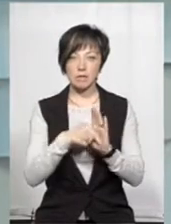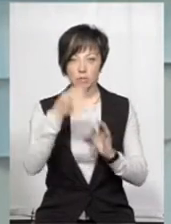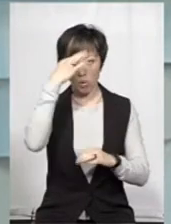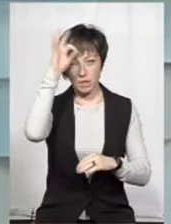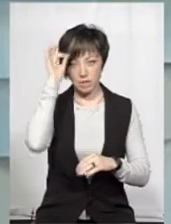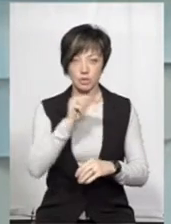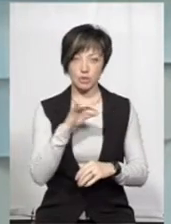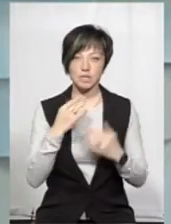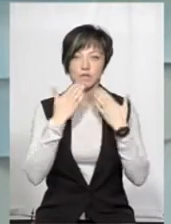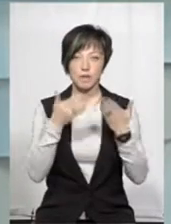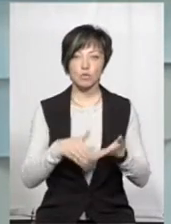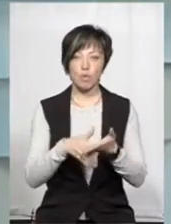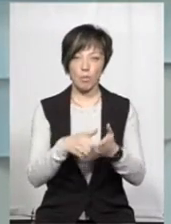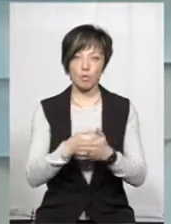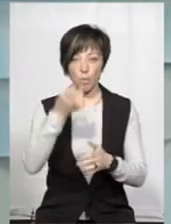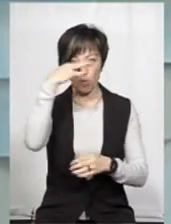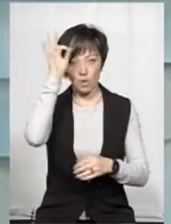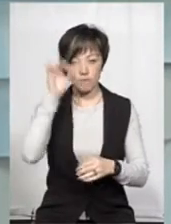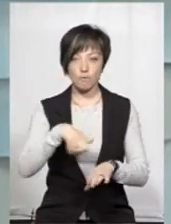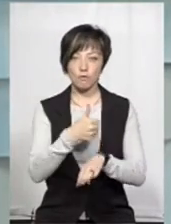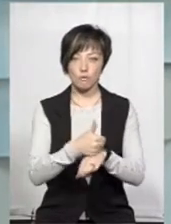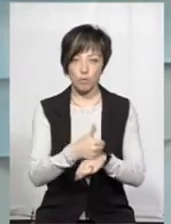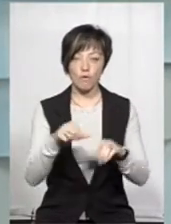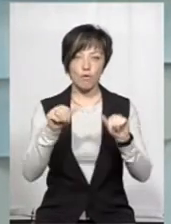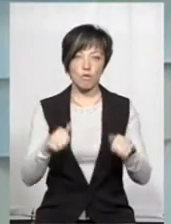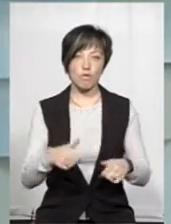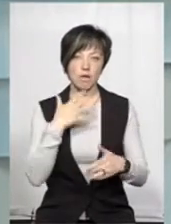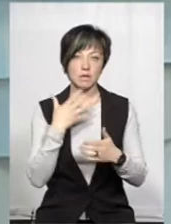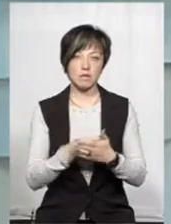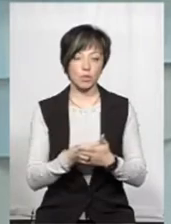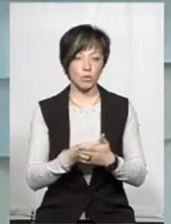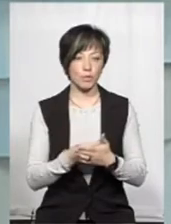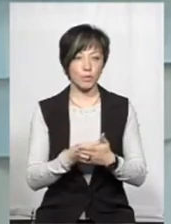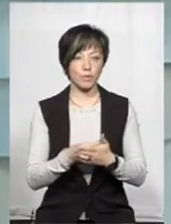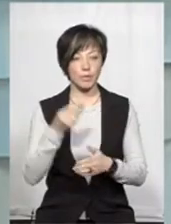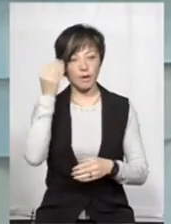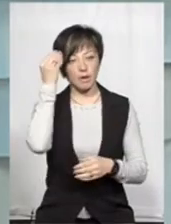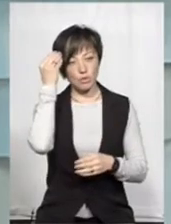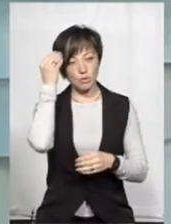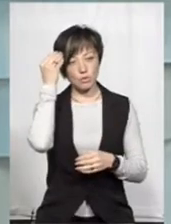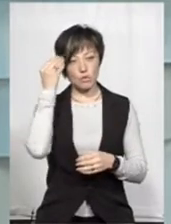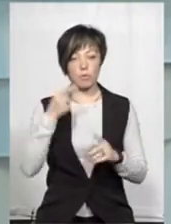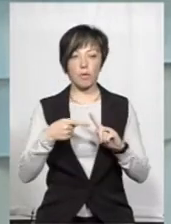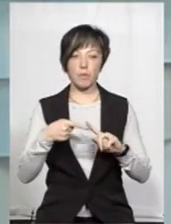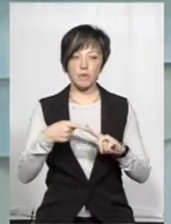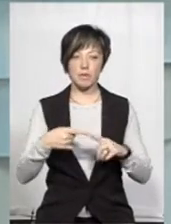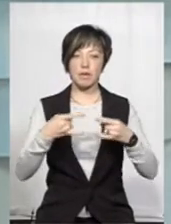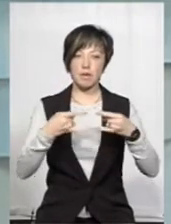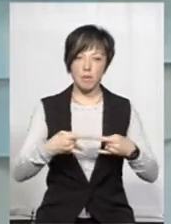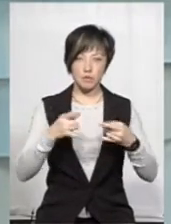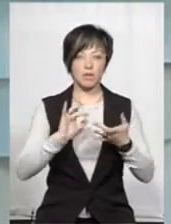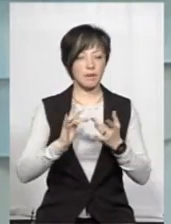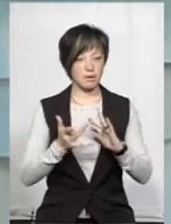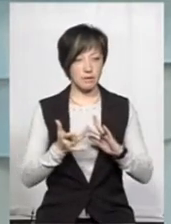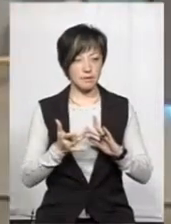поліцейськими, чи звертатися з допомогою до поліції. В основному вони формували свою точку зору, ну, по-перше, звичайно, телебачення